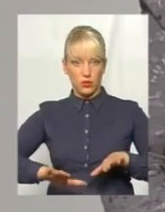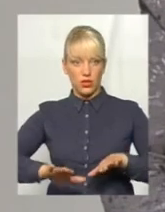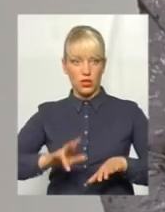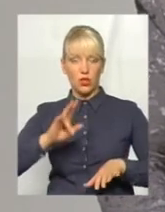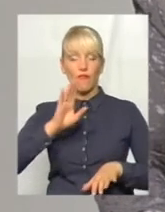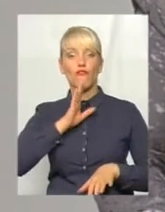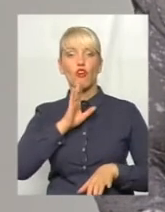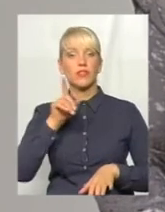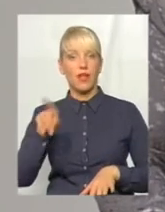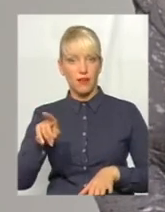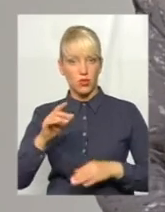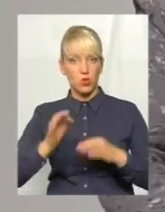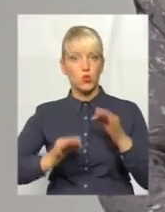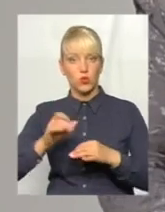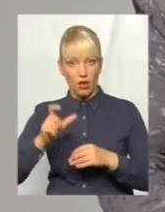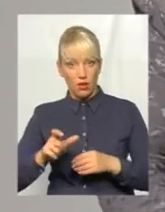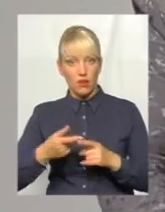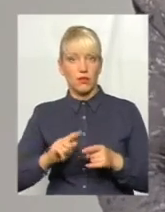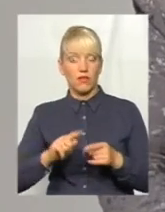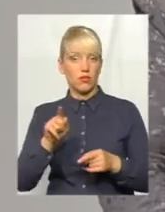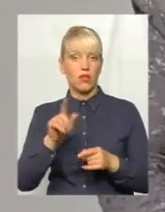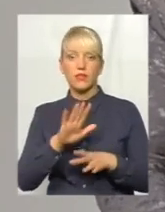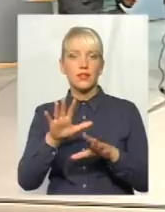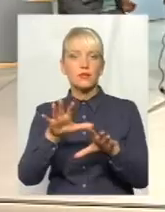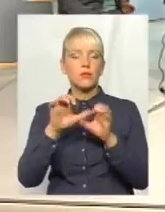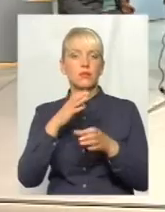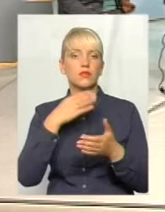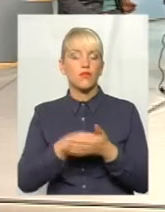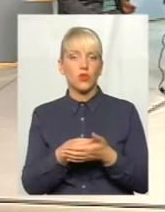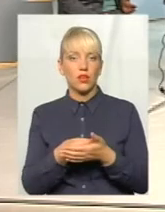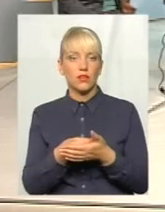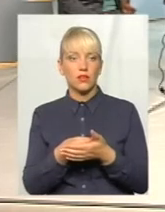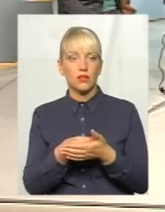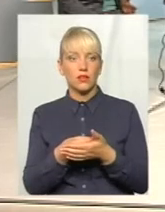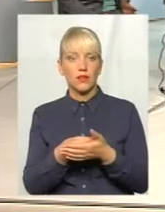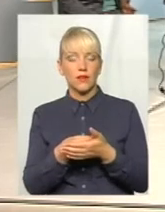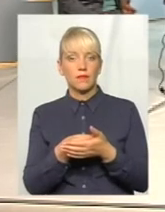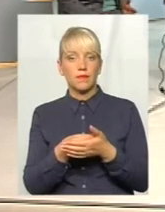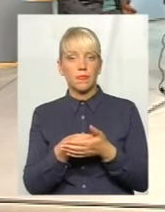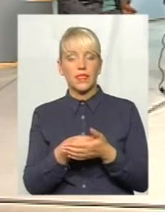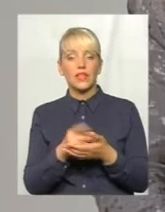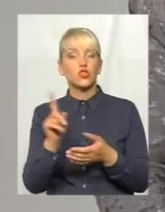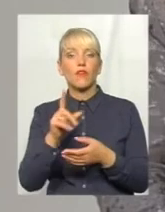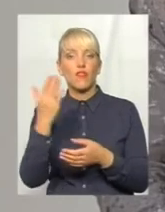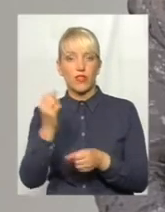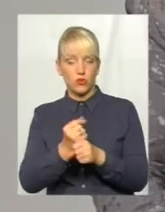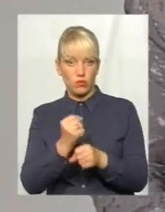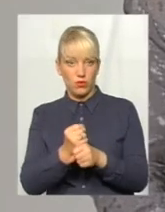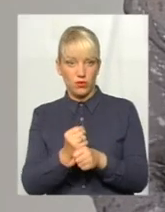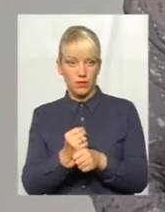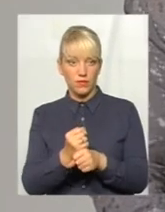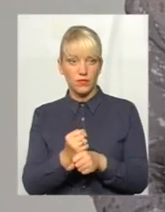не сприймає цієї свої дії, які вона зробила, що вона